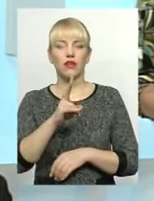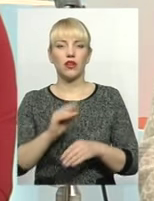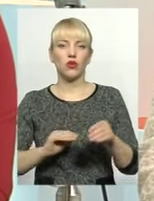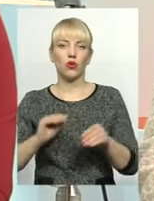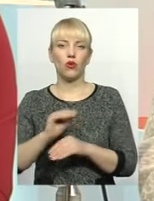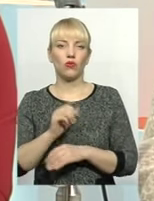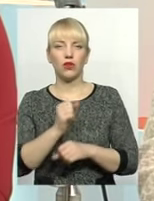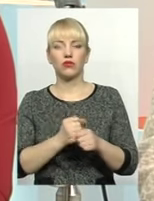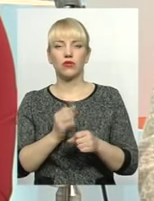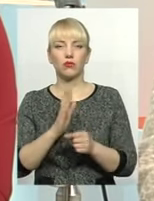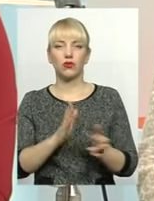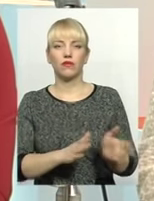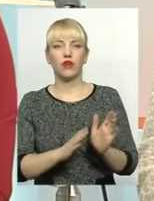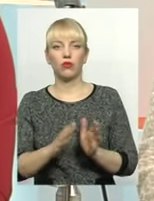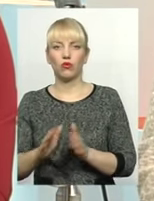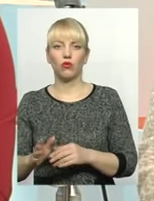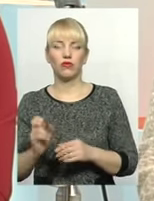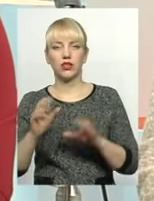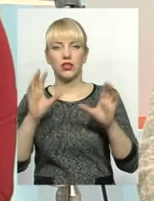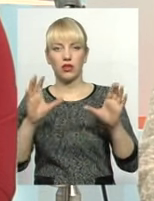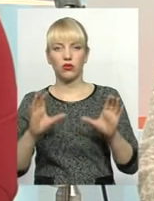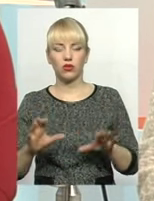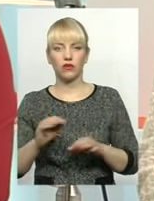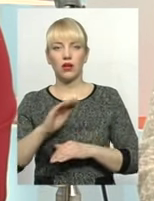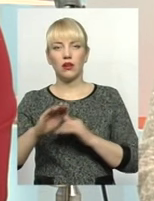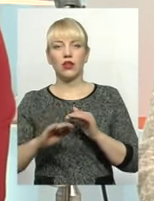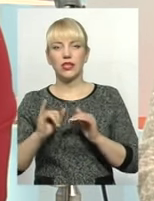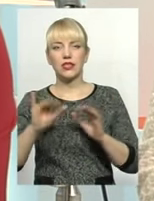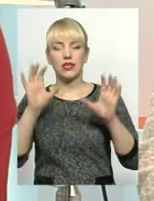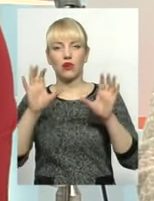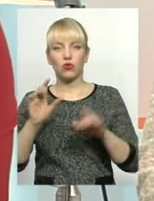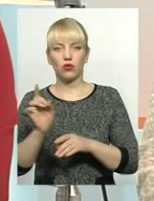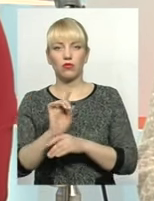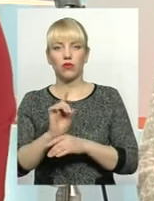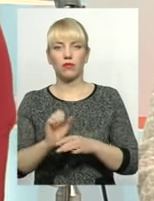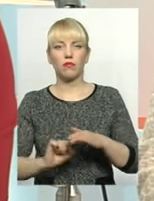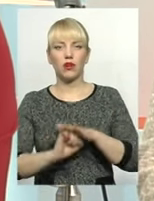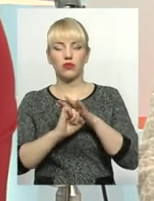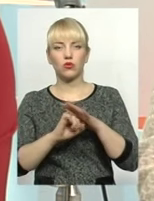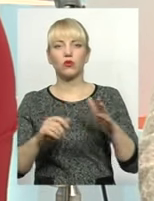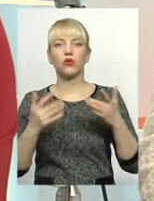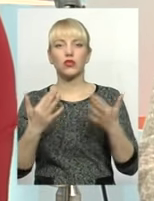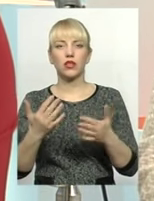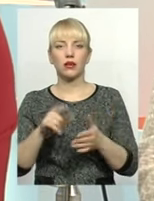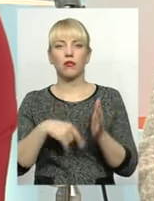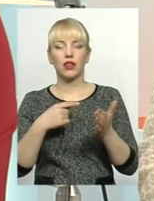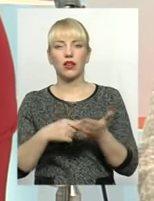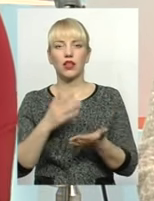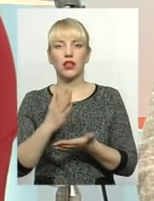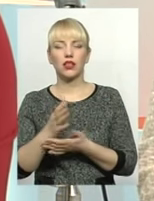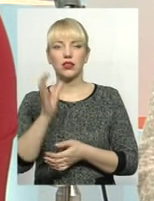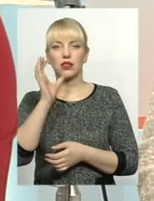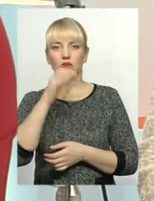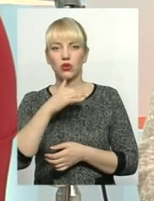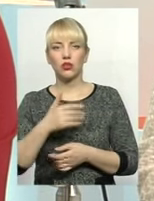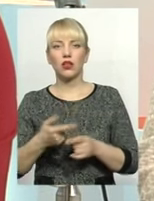що воно буде врегульовано навіть і законодавчою, і підзаконною нормативно-правою базою, тому що питання є дуже серйозні, тому